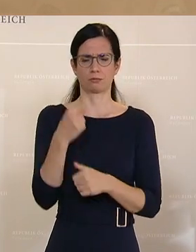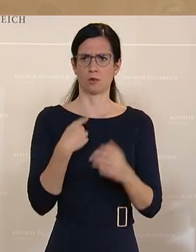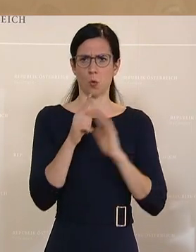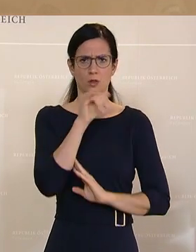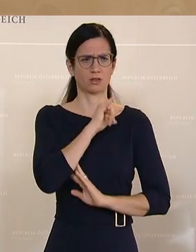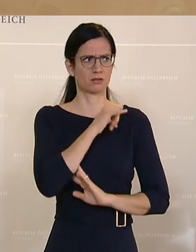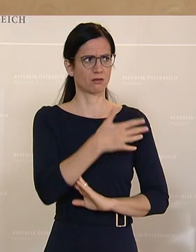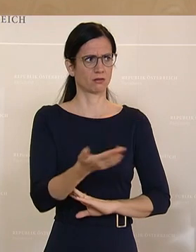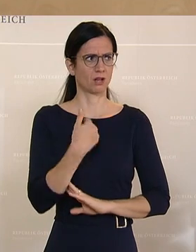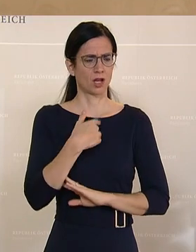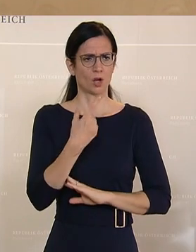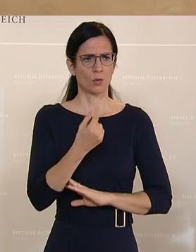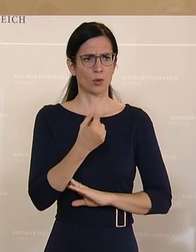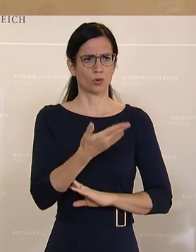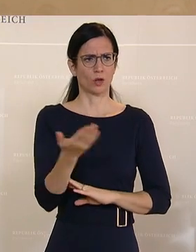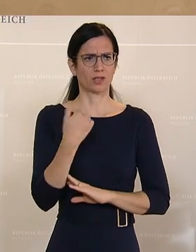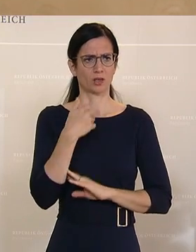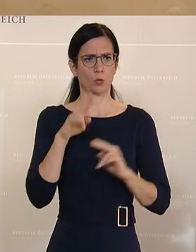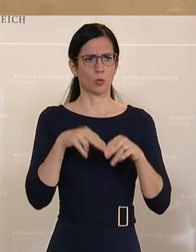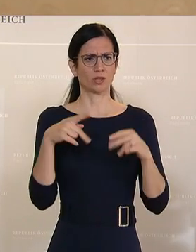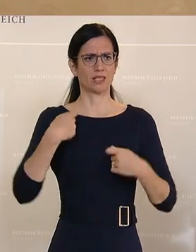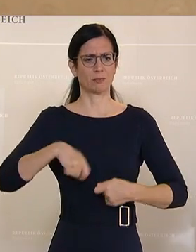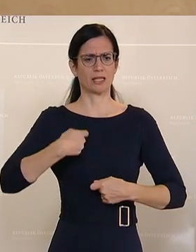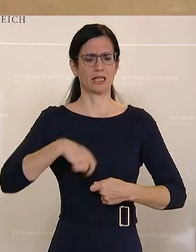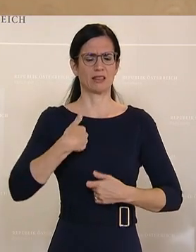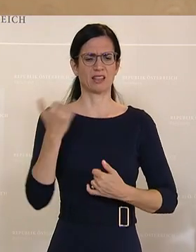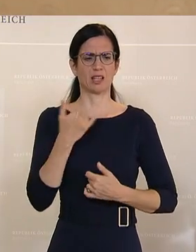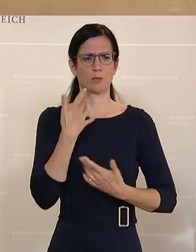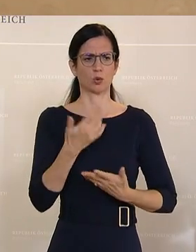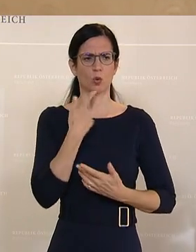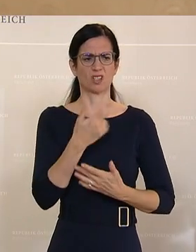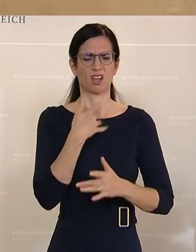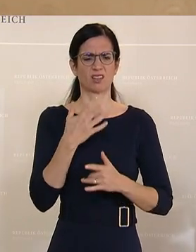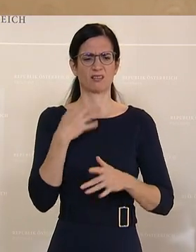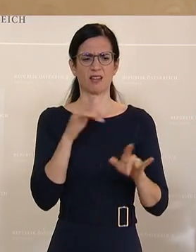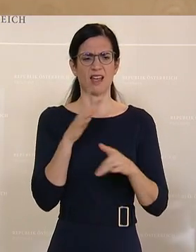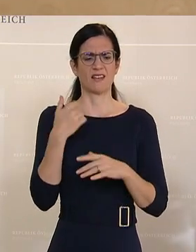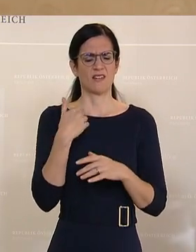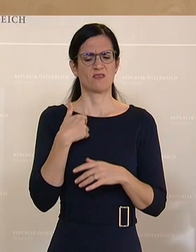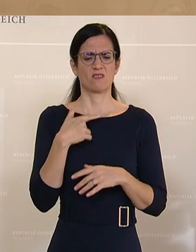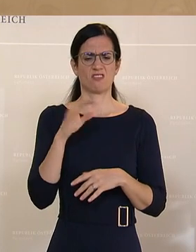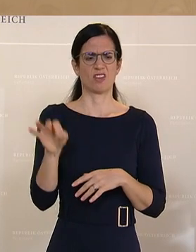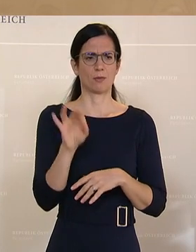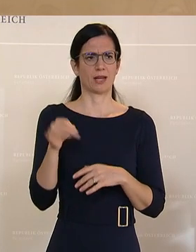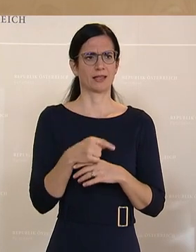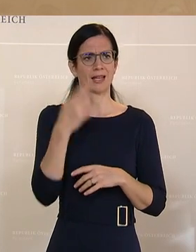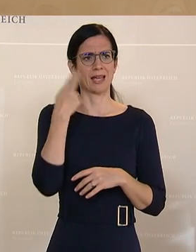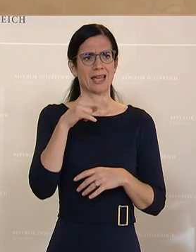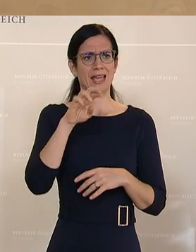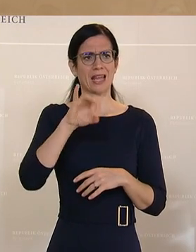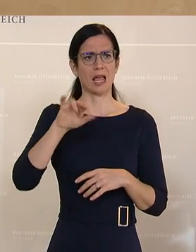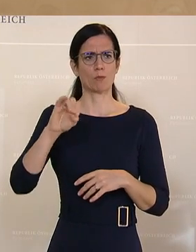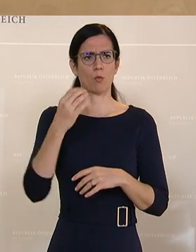das heißt also, das sind die Kollaborateure, wie es der Herr Bundespräsident sagen würde. Und auch das ist interessant. Und liebe Kollegen von den Grünen, Herr Reimann, vor allem hören Sie mal zu.